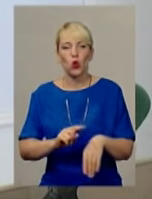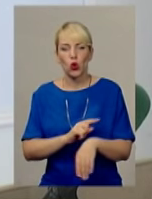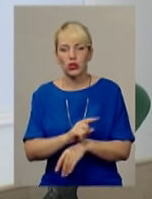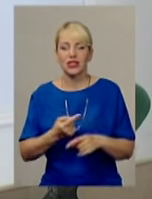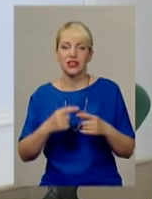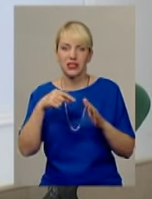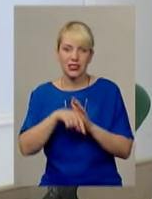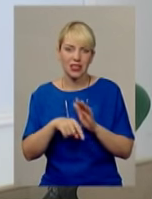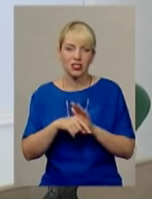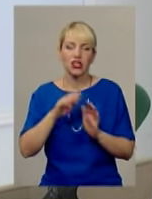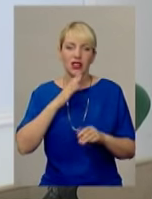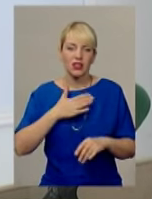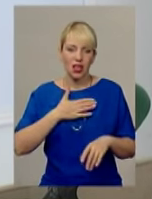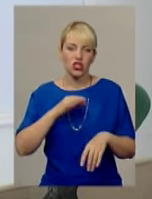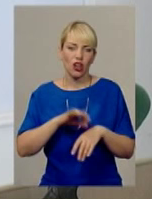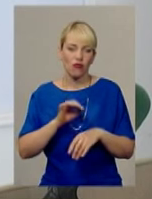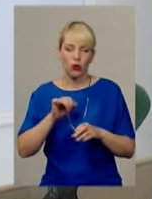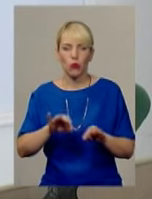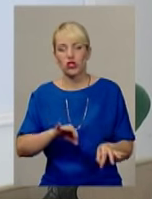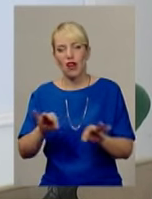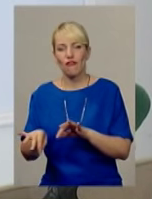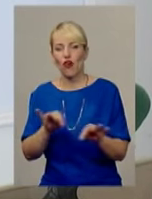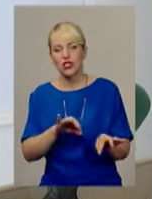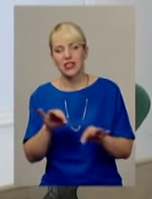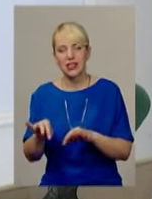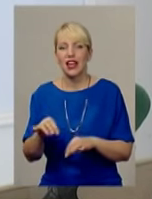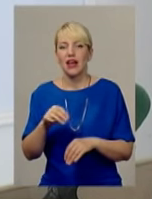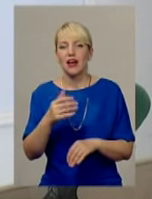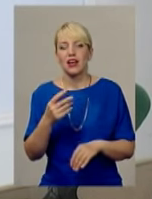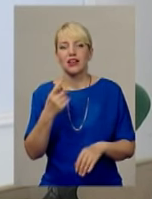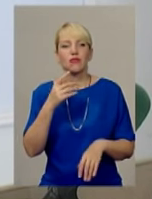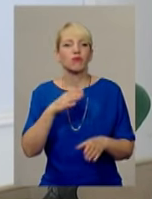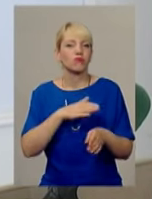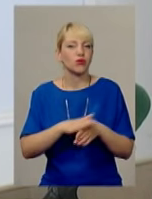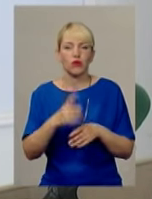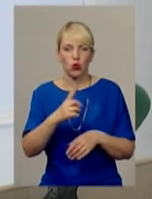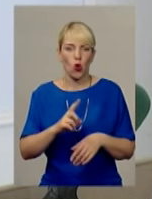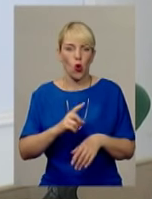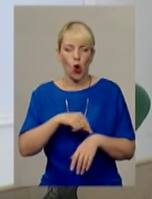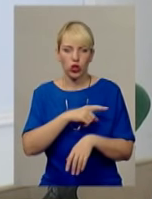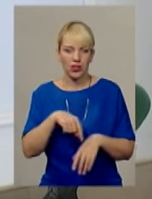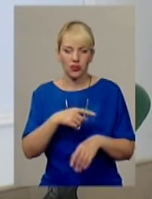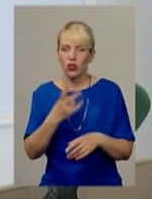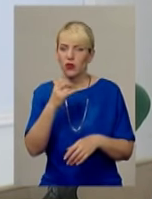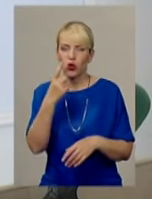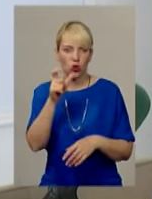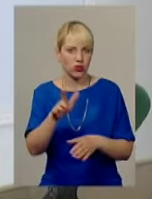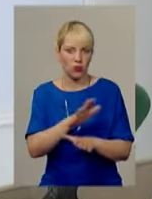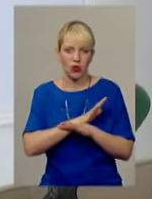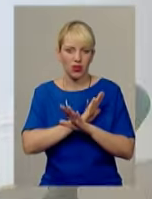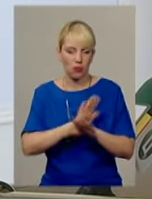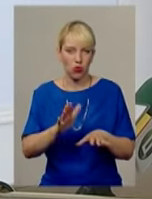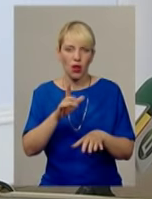туди-сюди цілу годину. Ні один хворий не помер і не було ускладнень під час транспортування з кардіодіспансера до